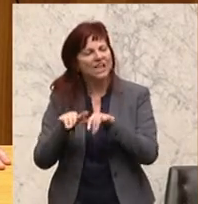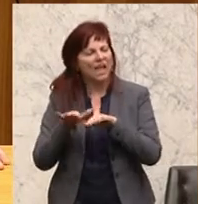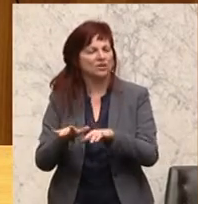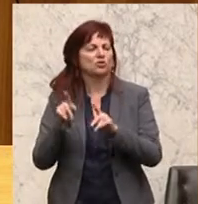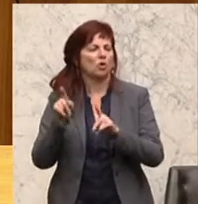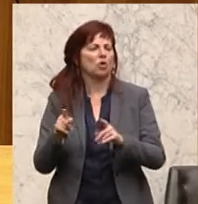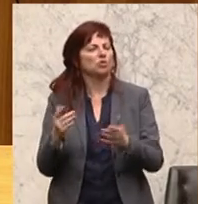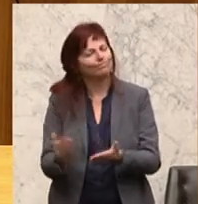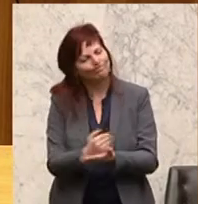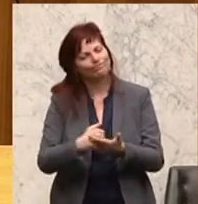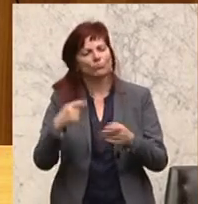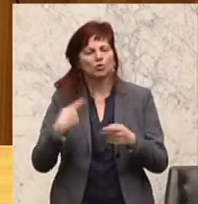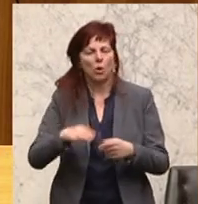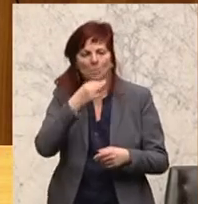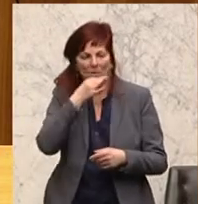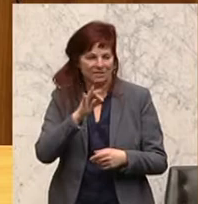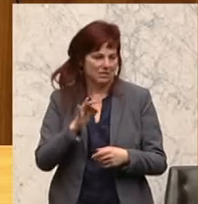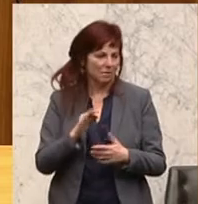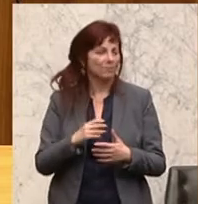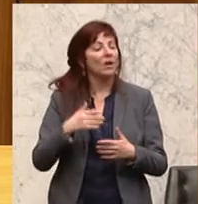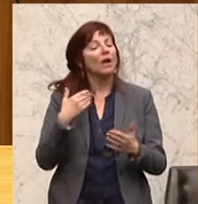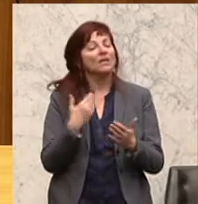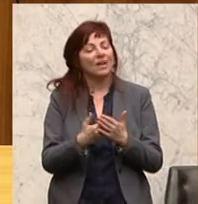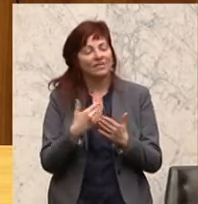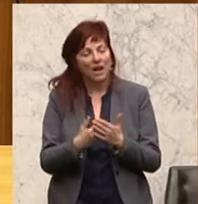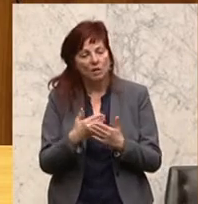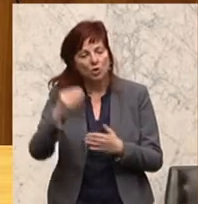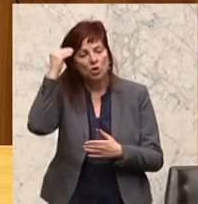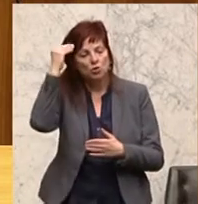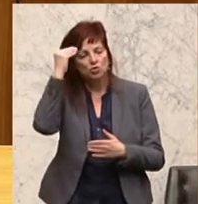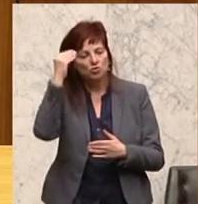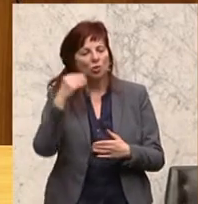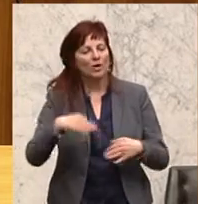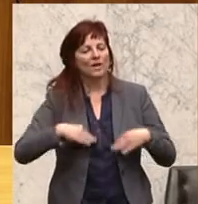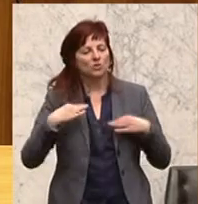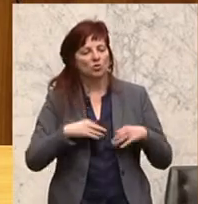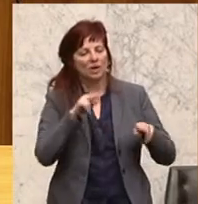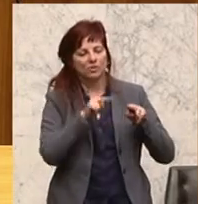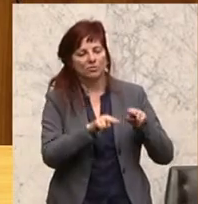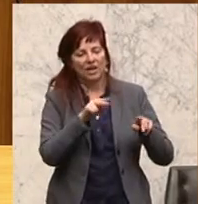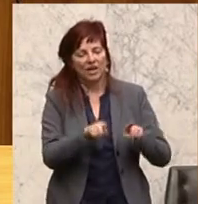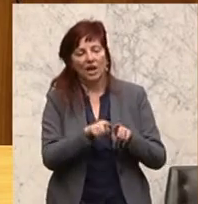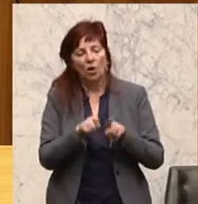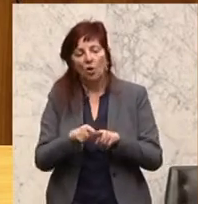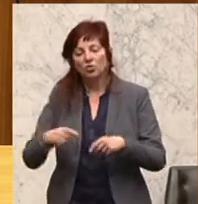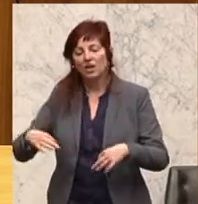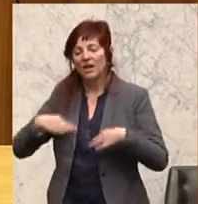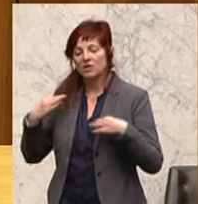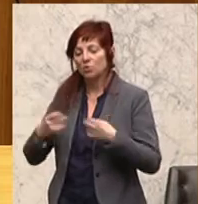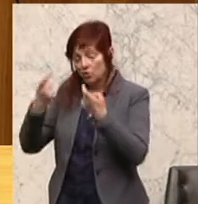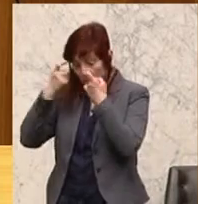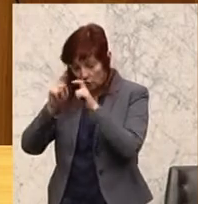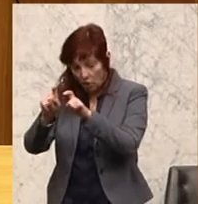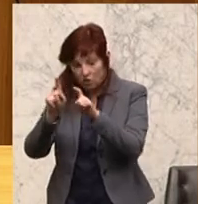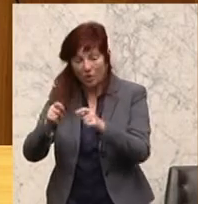wäre die strikte Trennung zwischen Schulgesundheitspflege und Gesundheitsvorsorge aufzuheben.